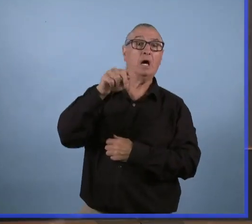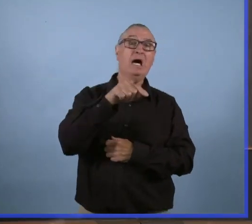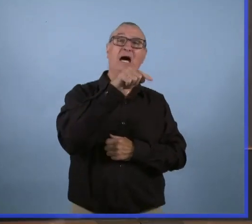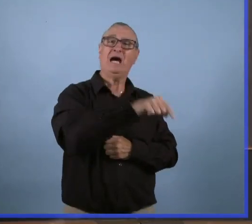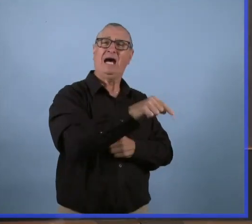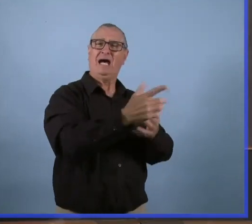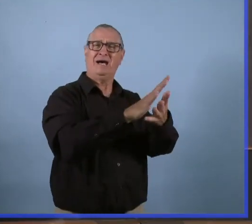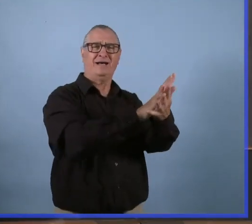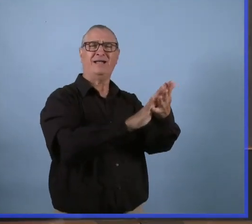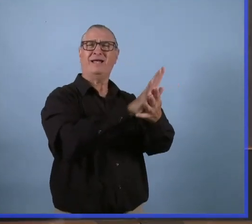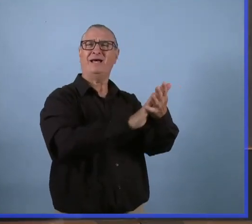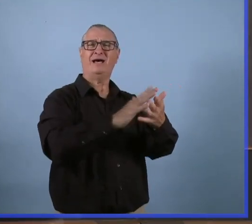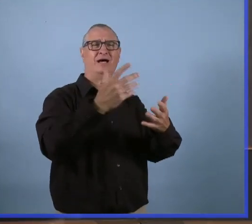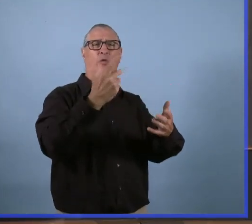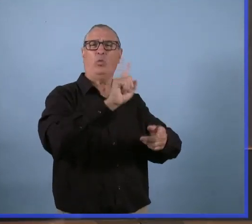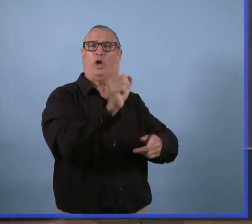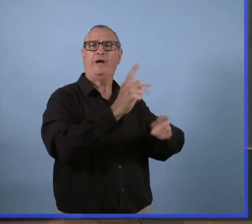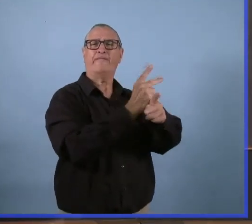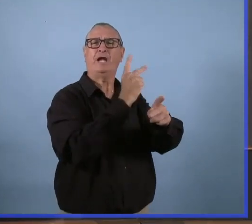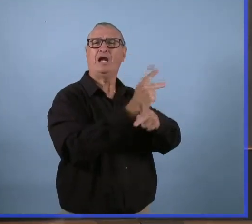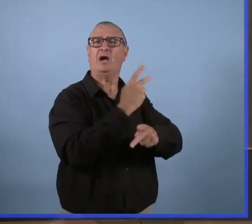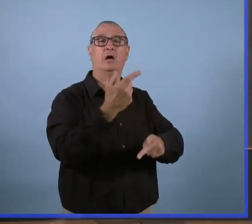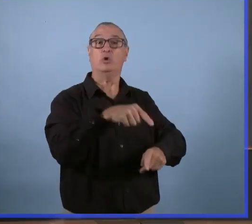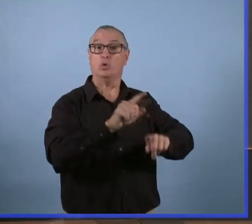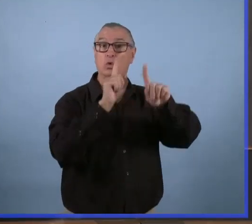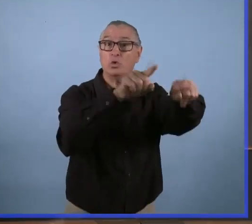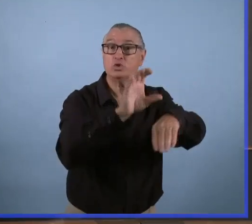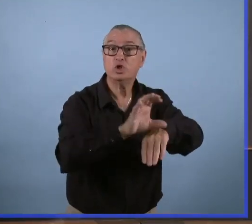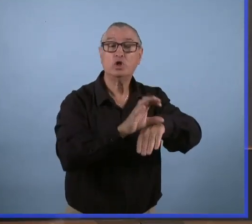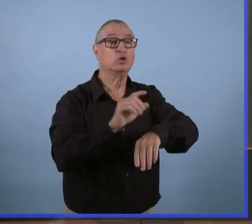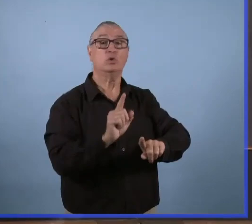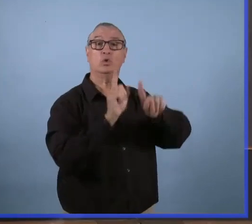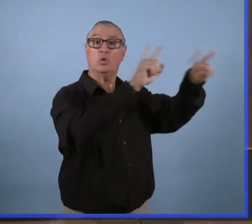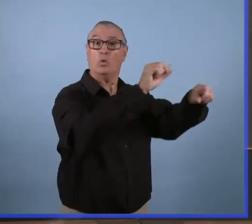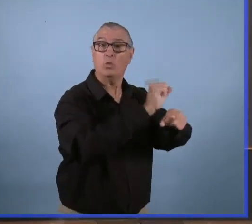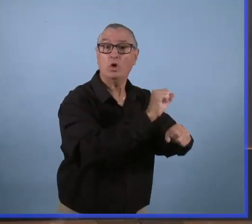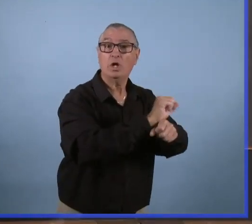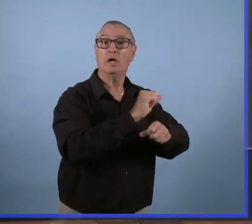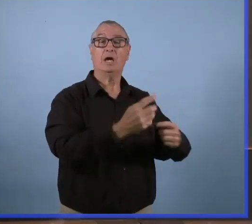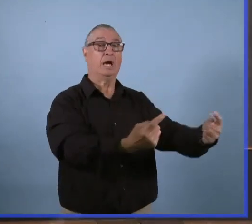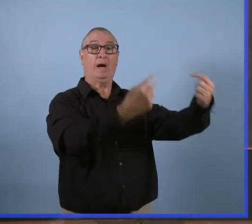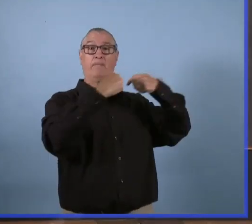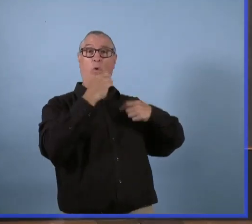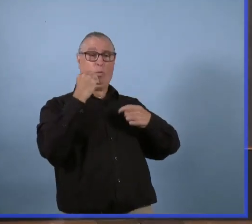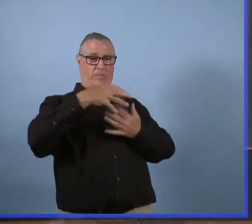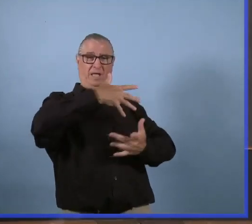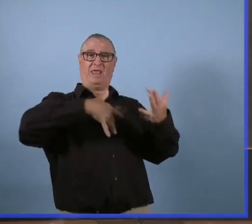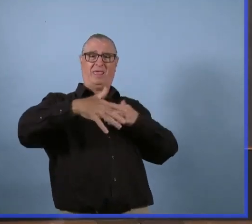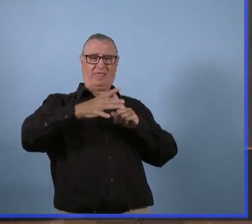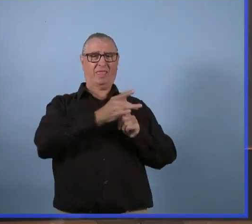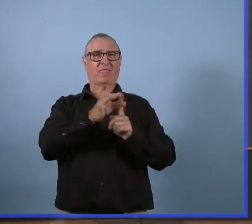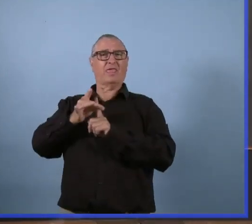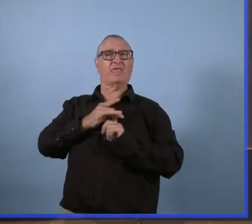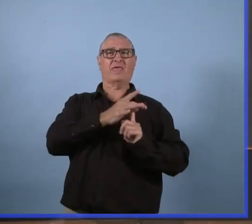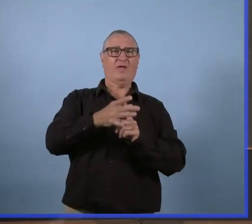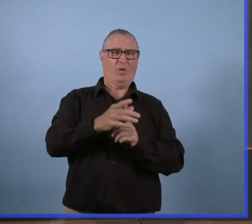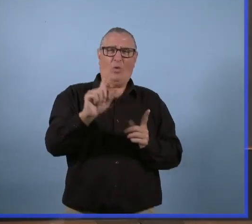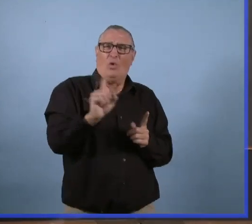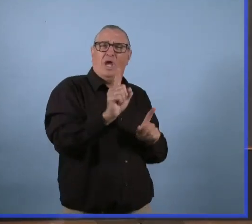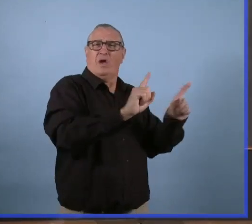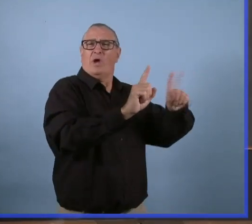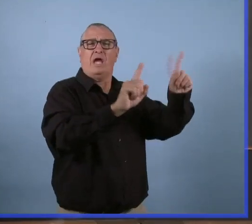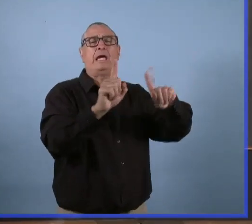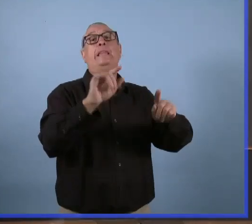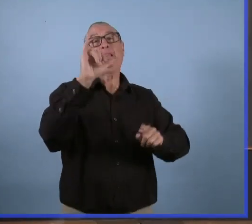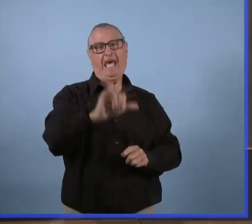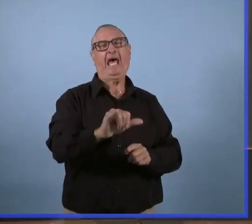Ces cas, on les considère comme des cas d'acquisition inconnue ou acquis dans la communauté. Dans ces